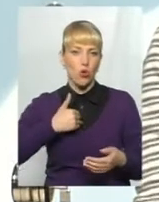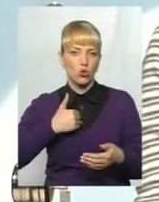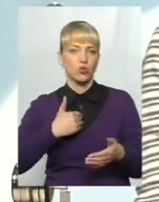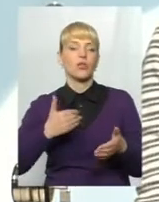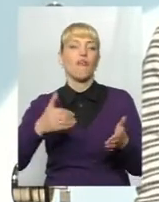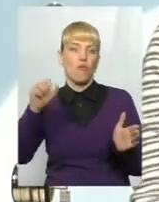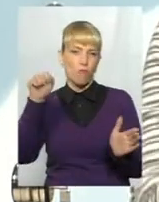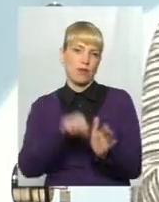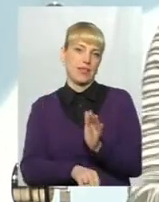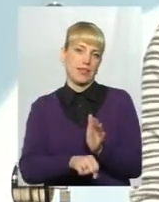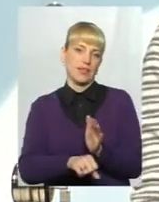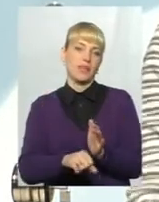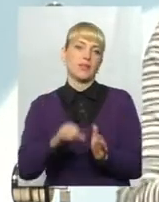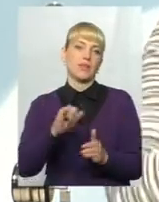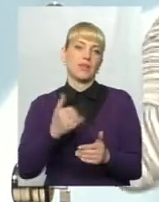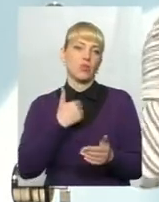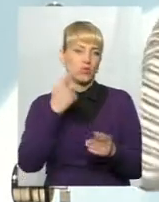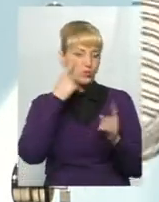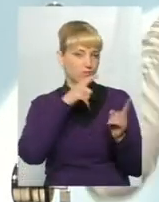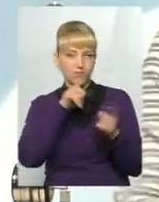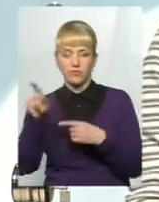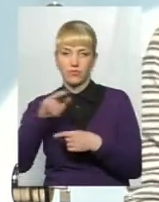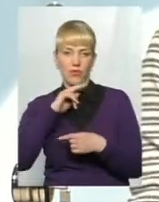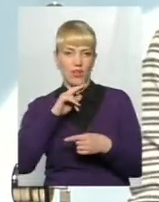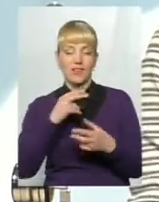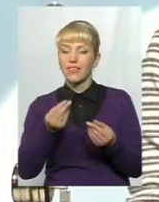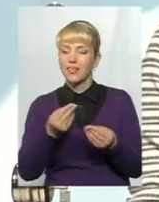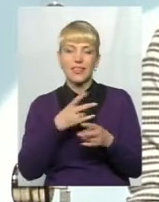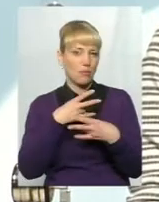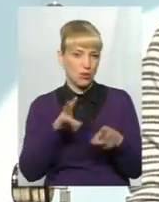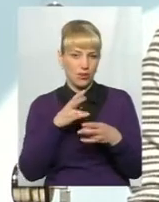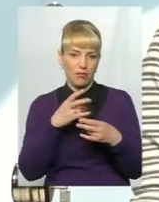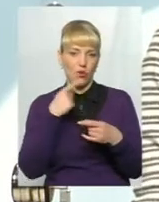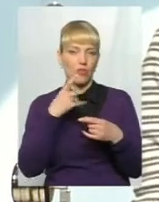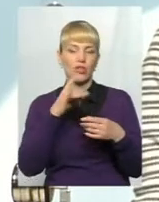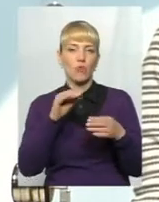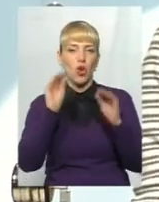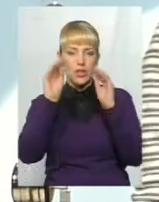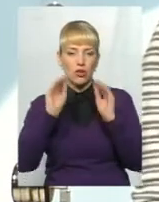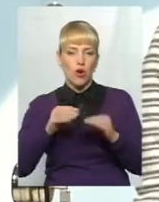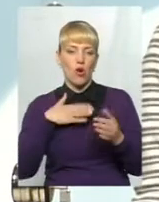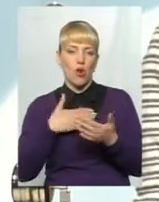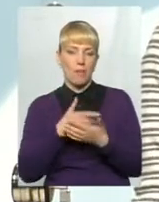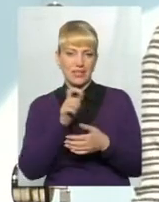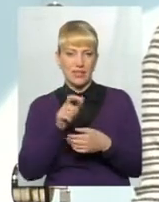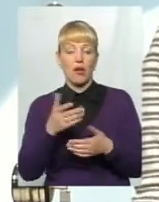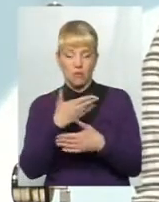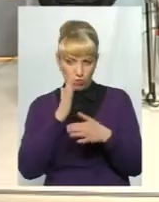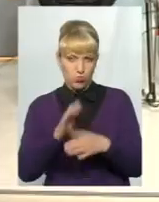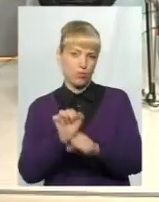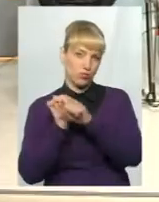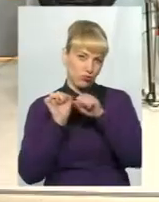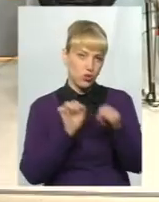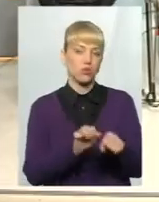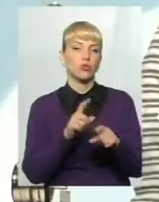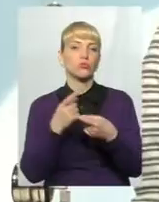від декларації. Тому давайте сьогодні не будемо углублятися в декларування громадських активістів. Ми будемо відстоювати, тому що ми зібрали